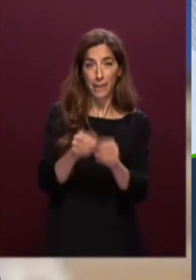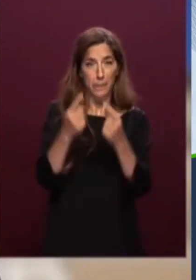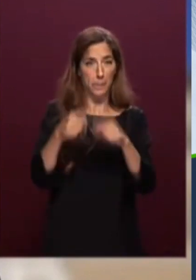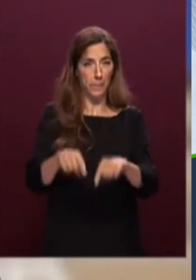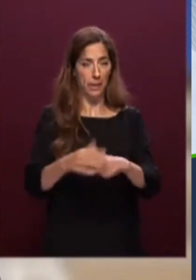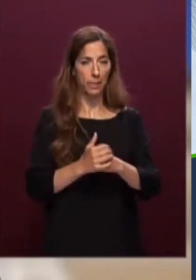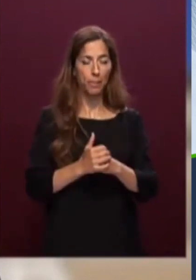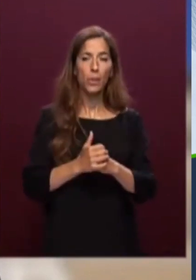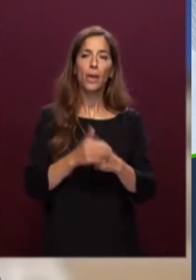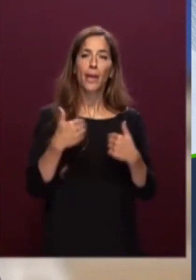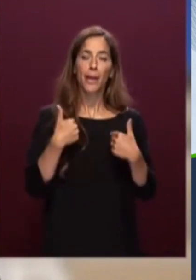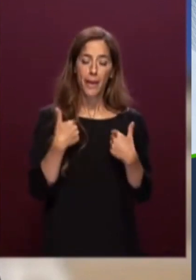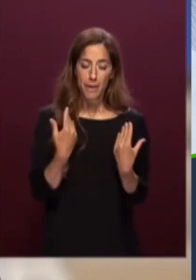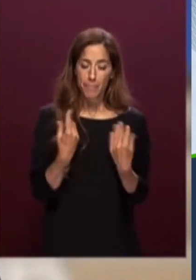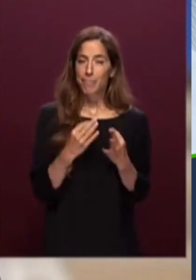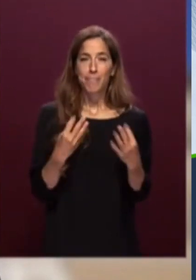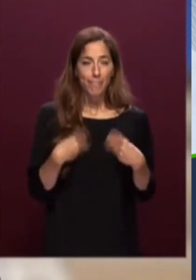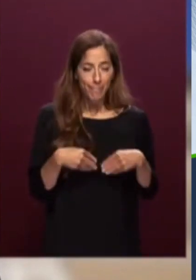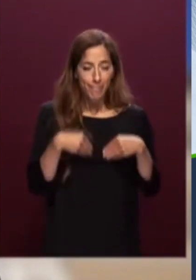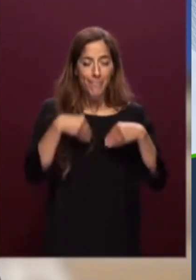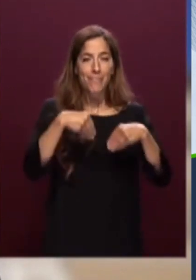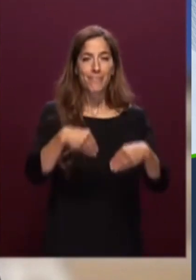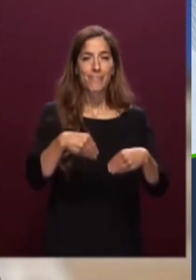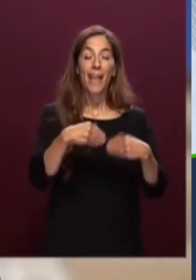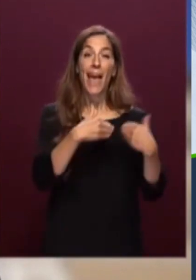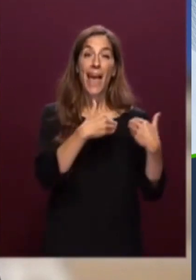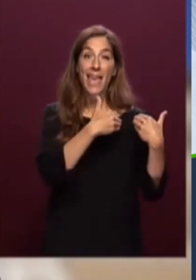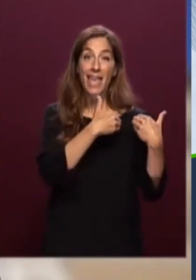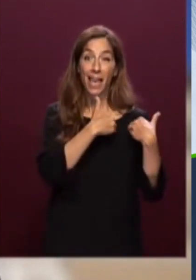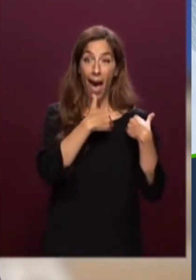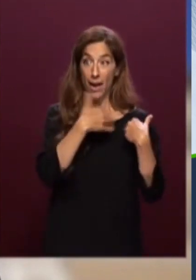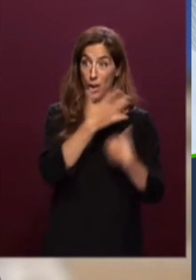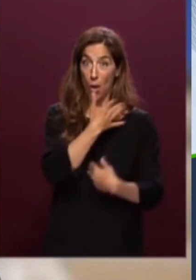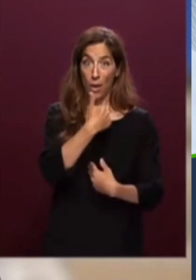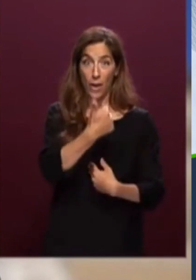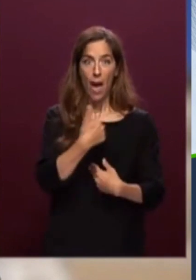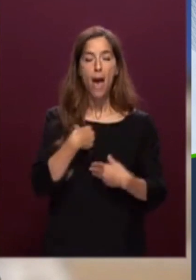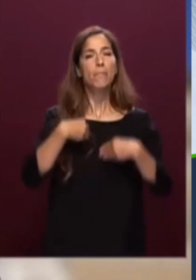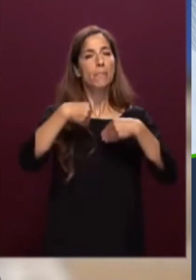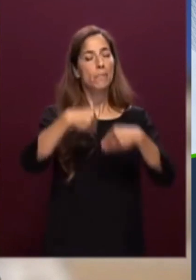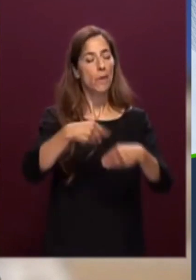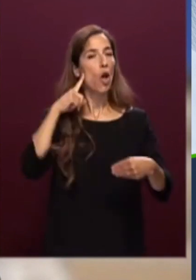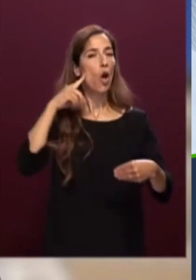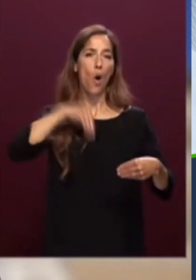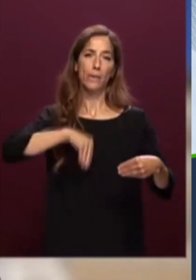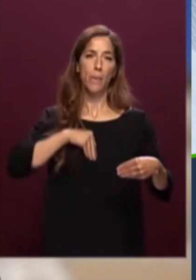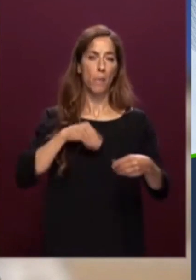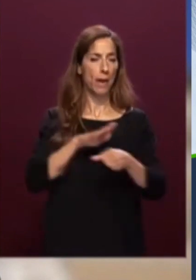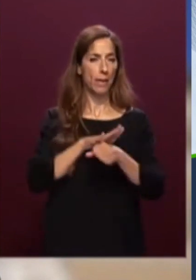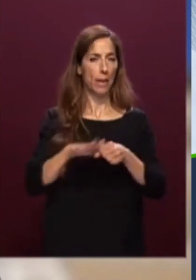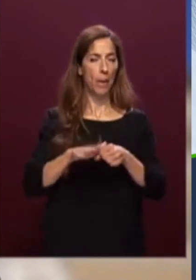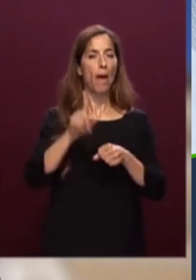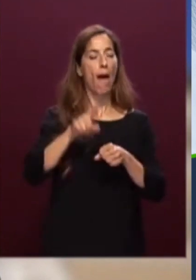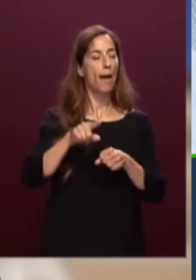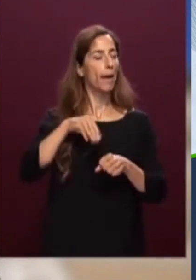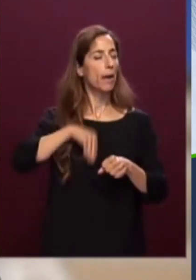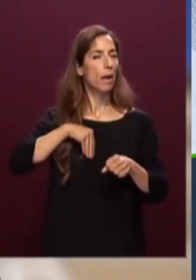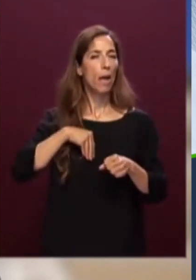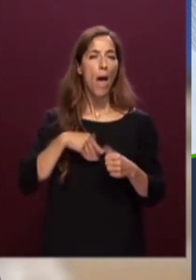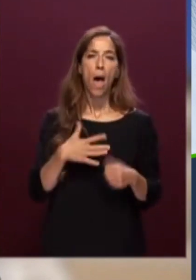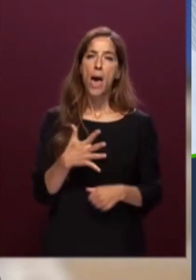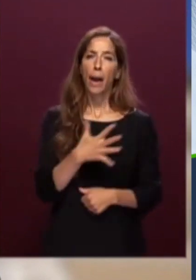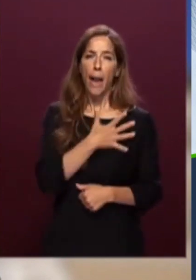incarico a cui mi avete chiamato con questa consapevolezza profondo senso di responsabilità e avendo come punto di